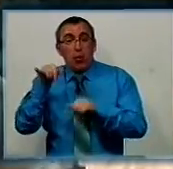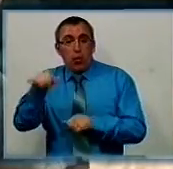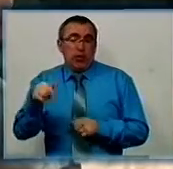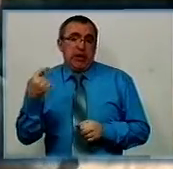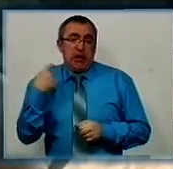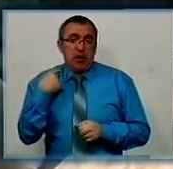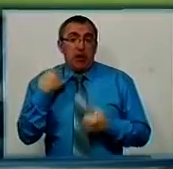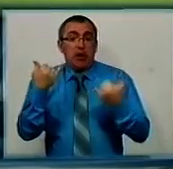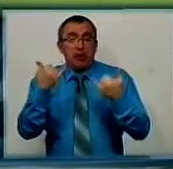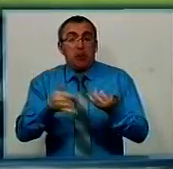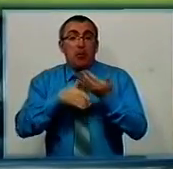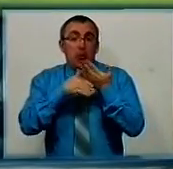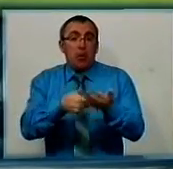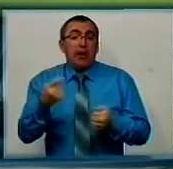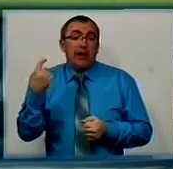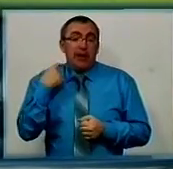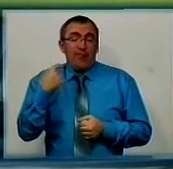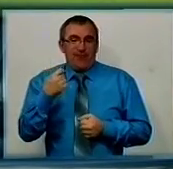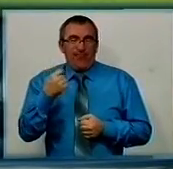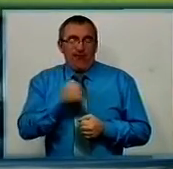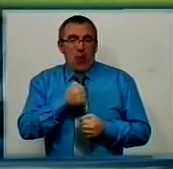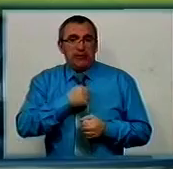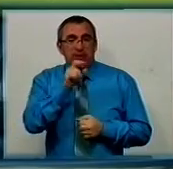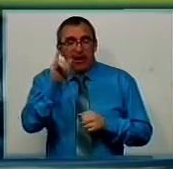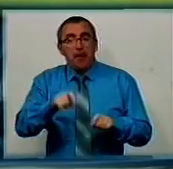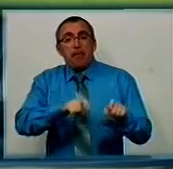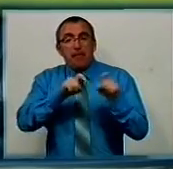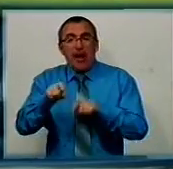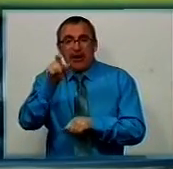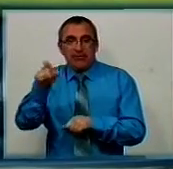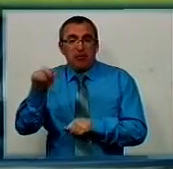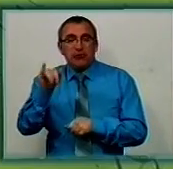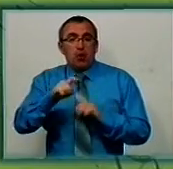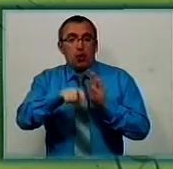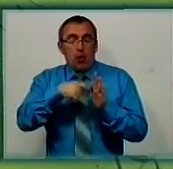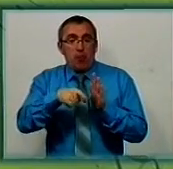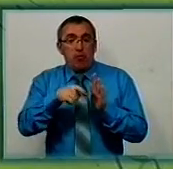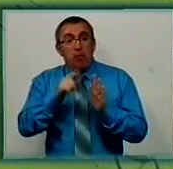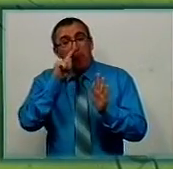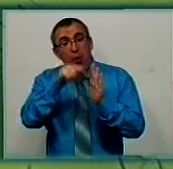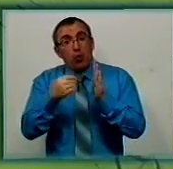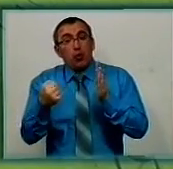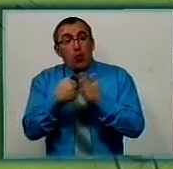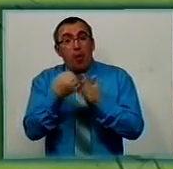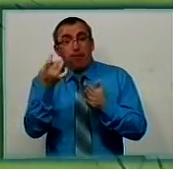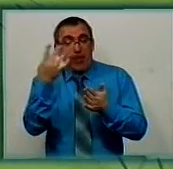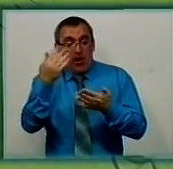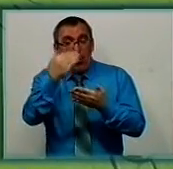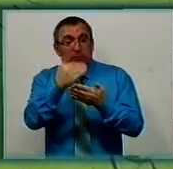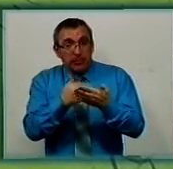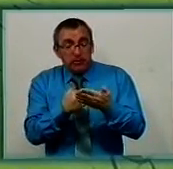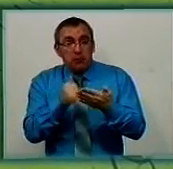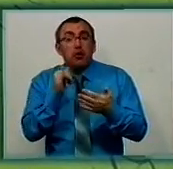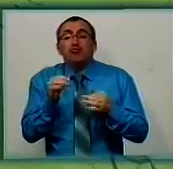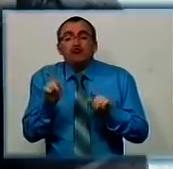Кіровоград. Тепер допомагає українським військовим і переселенцям з Донбасу. Не знає, чи потрапив до білого списку і до чого тепер